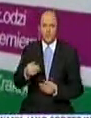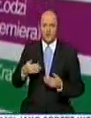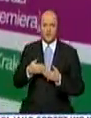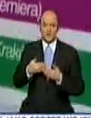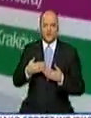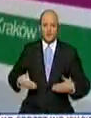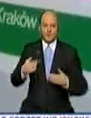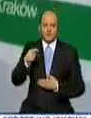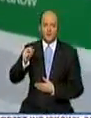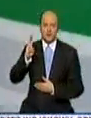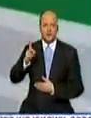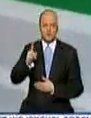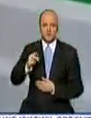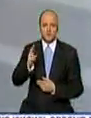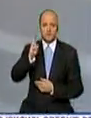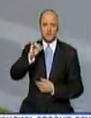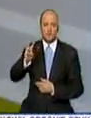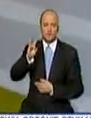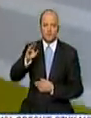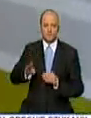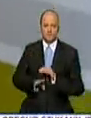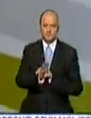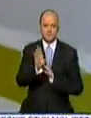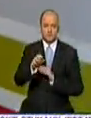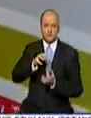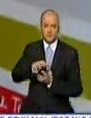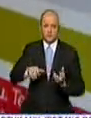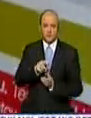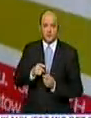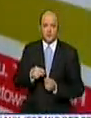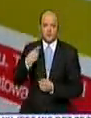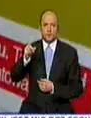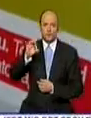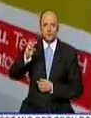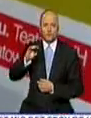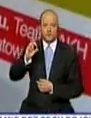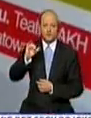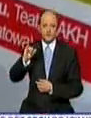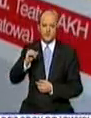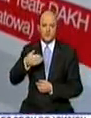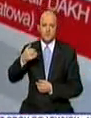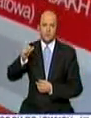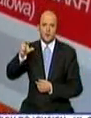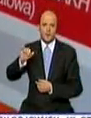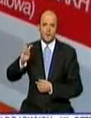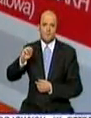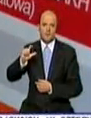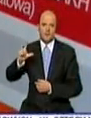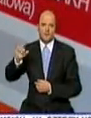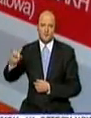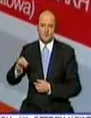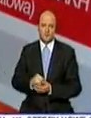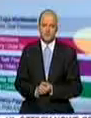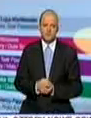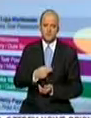z Kijowa przygotuje na festiwal prapremiery światową według dzieł Dostojewskiego, Franco, Machiavellego. Nasz festiwal jest